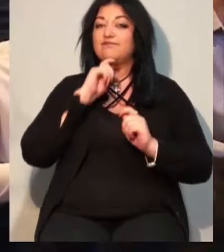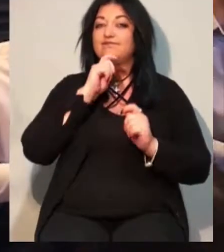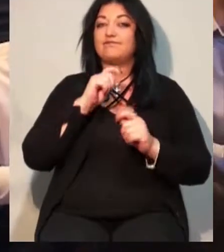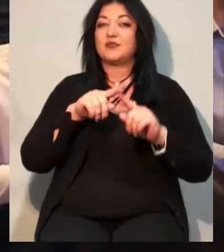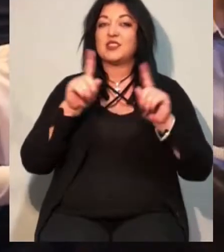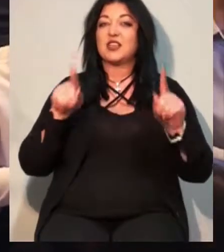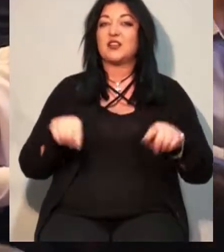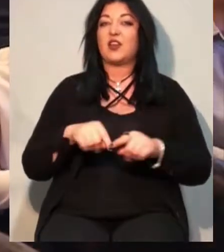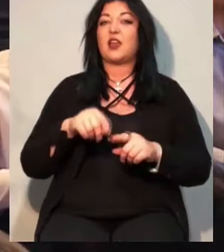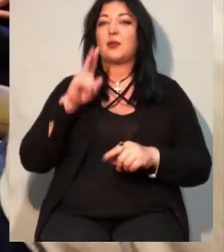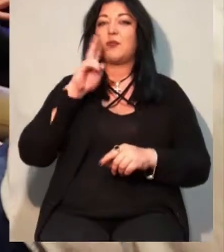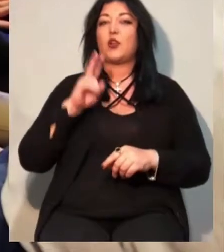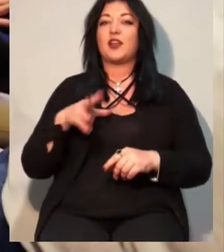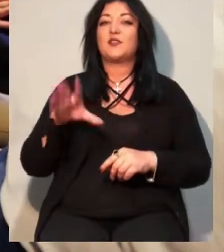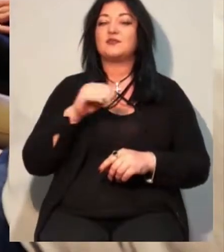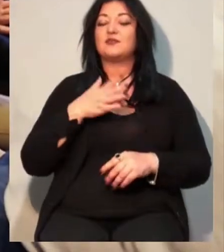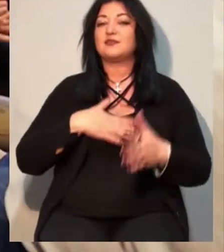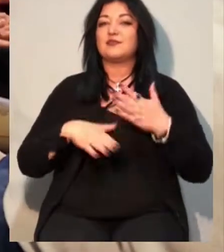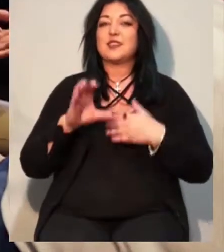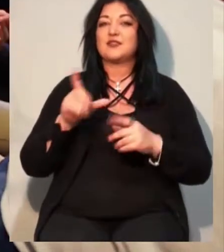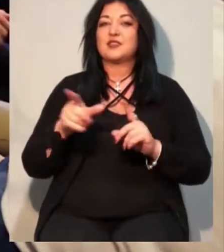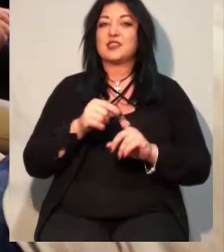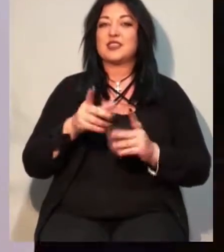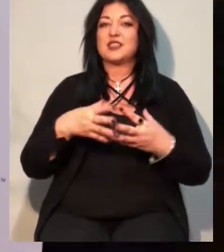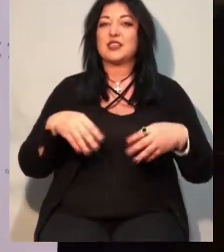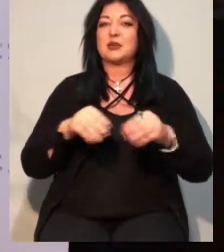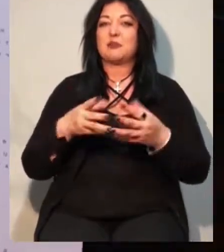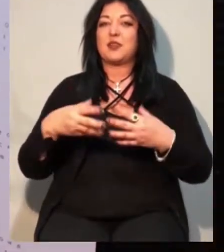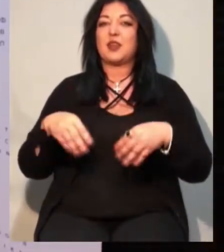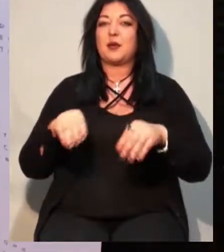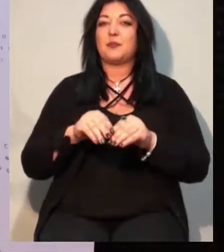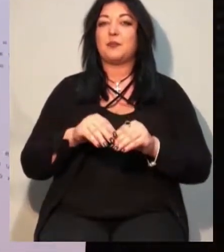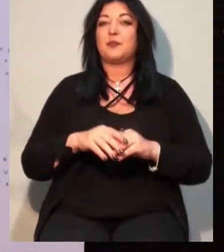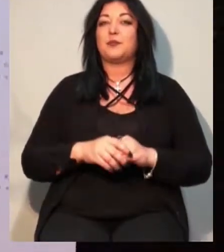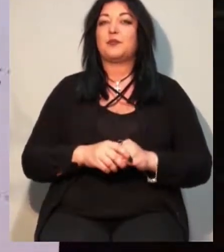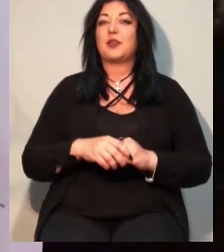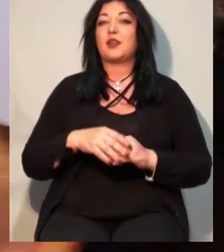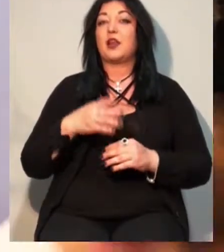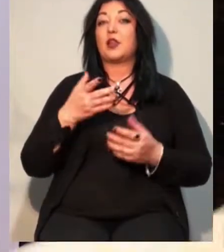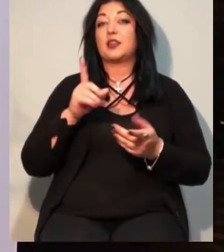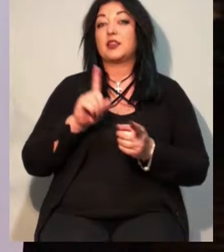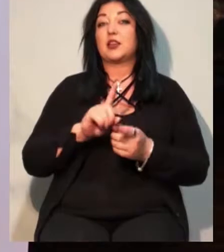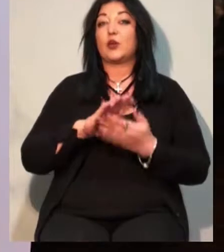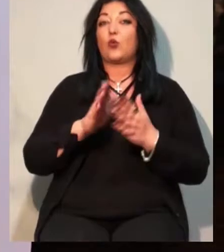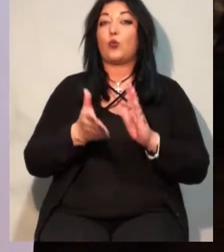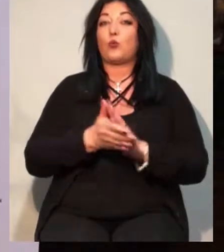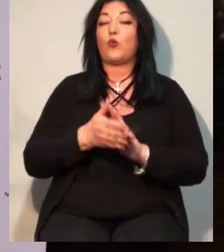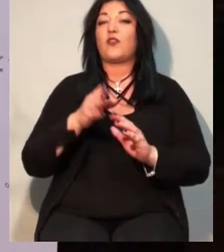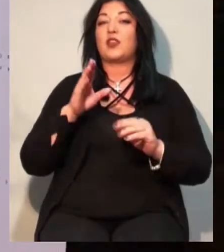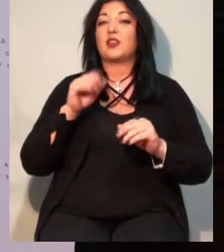прийшли разом із сім'ями і рідними. Перед початком модераторка пояснила, присутнім умови передачі документів на право власності.